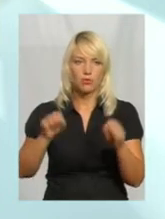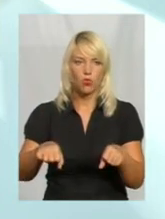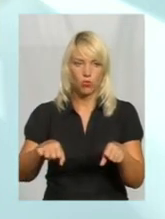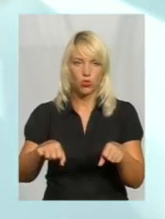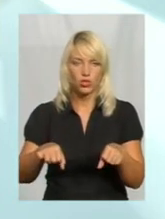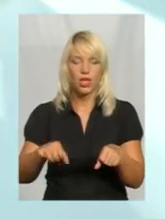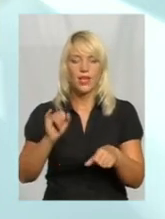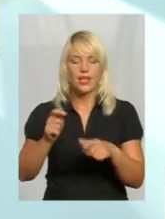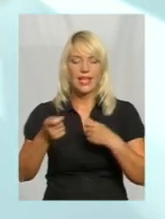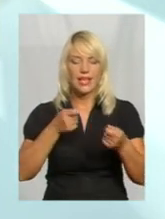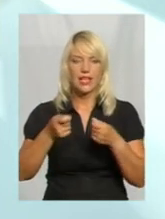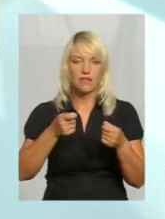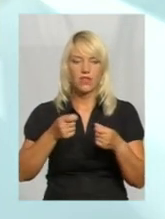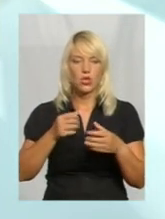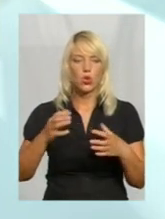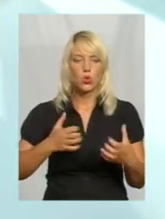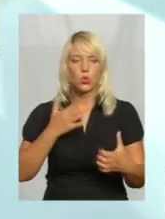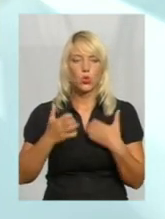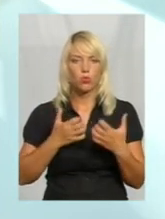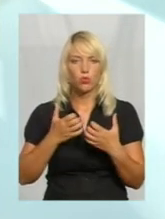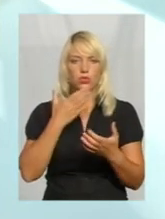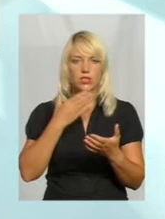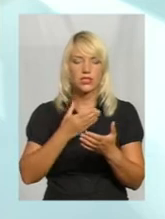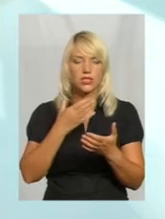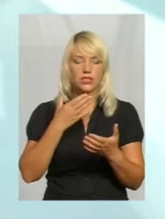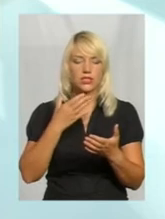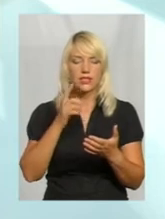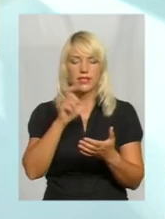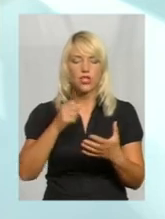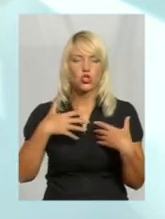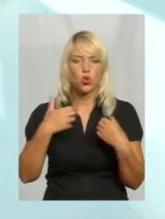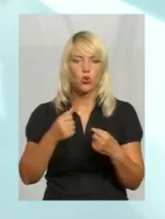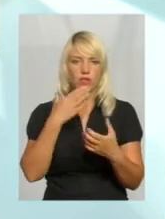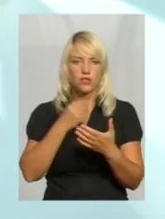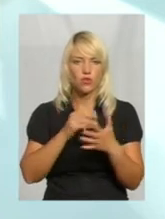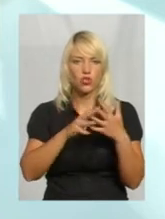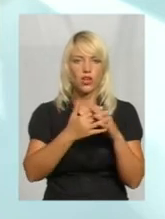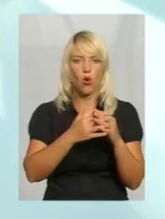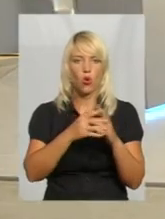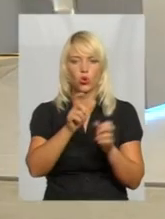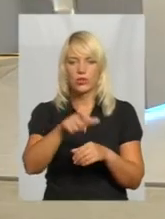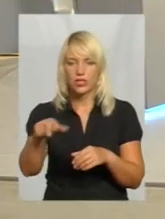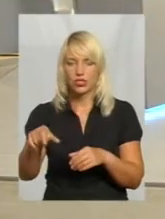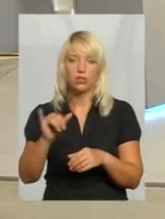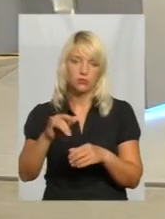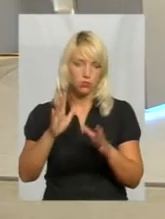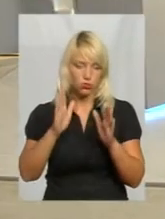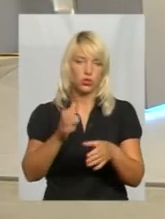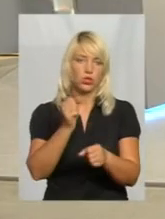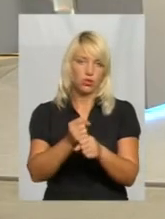турбується за здоров'я своїх односельчан, то амбулаторія буде зроблена. І